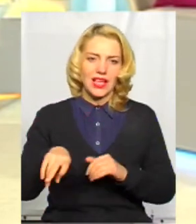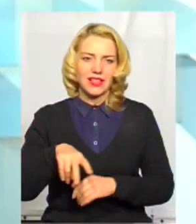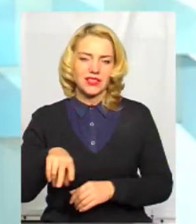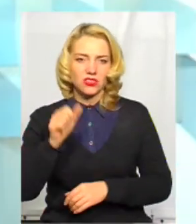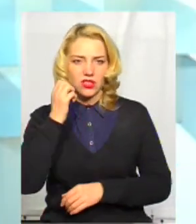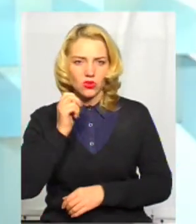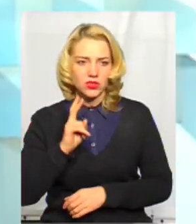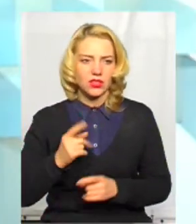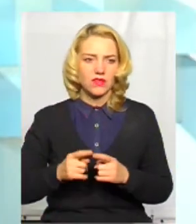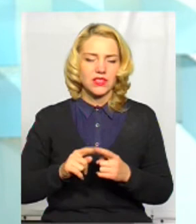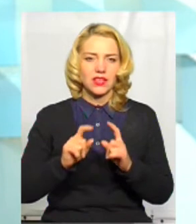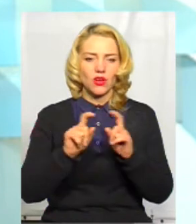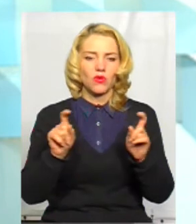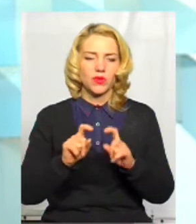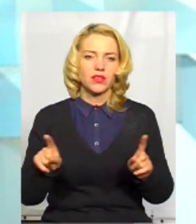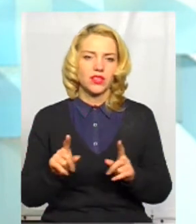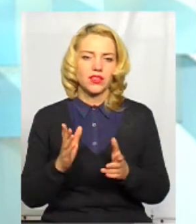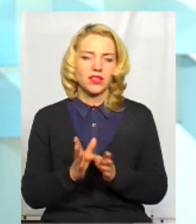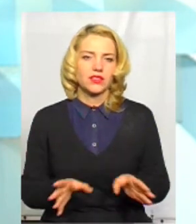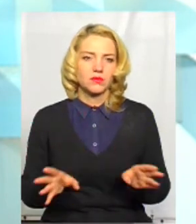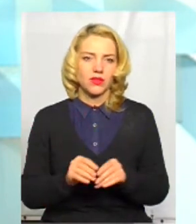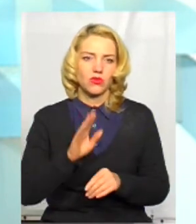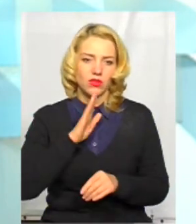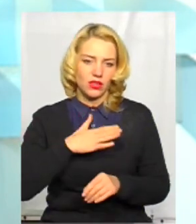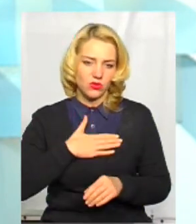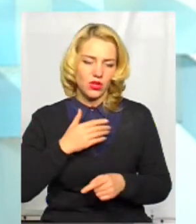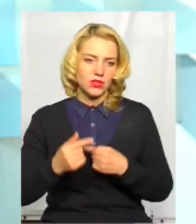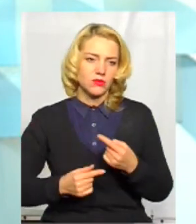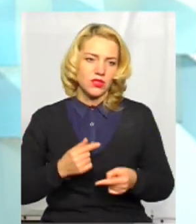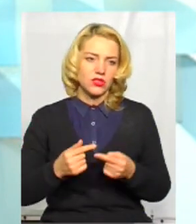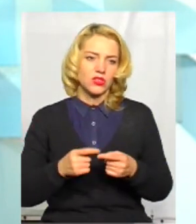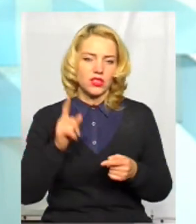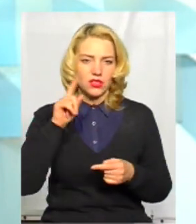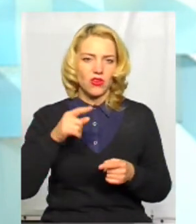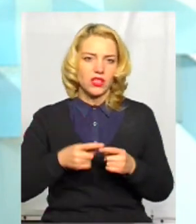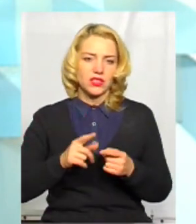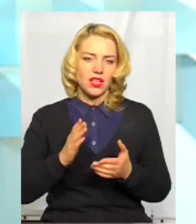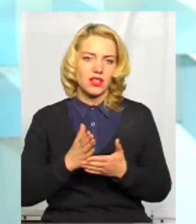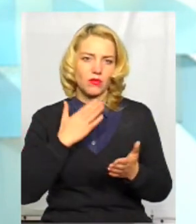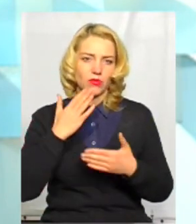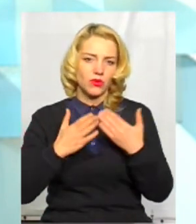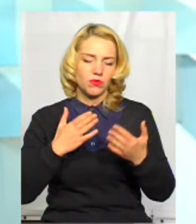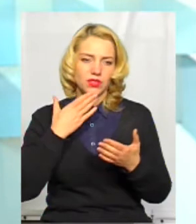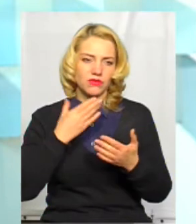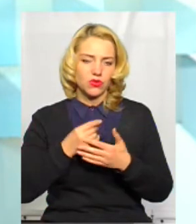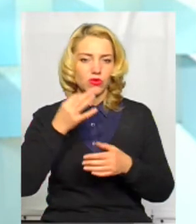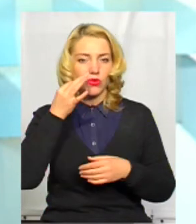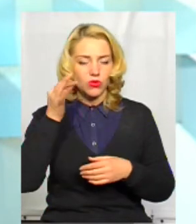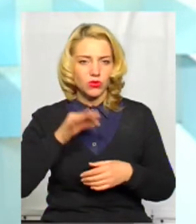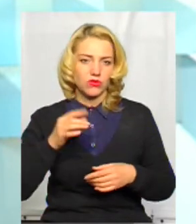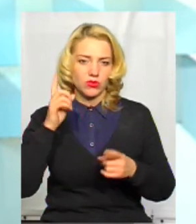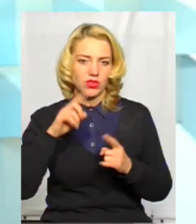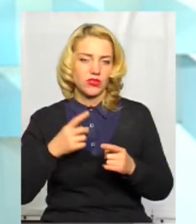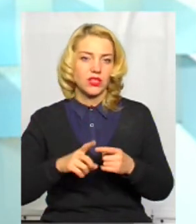наприклад, Староконстантинів і так далі, це ті об'єкти, які є спільною нашою спадщиною. І я знаю, що на це є попит, з свого власного досвіду знаю, що на це є